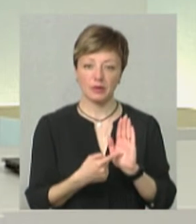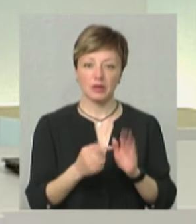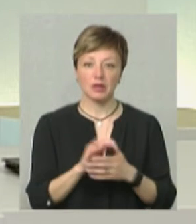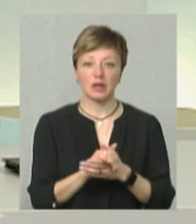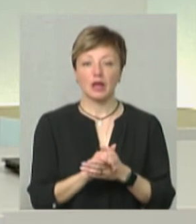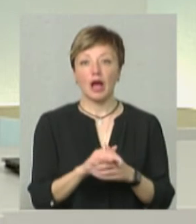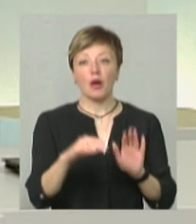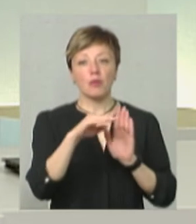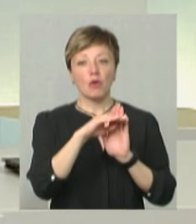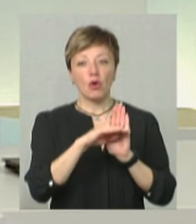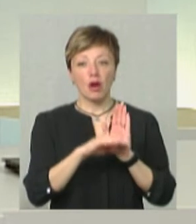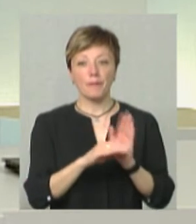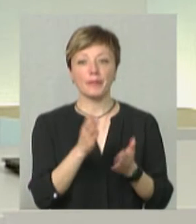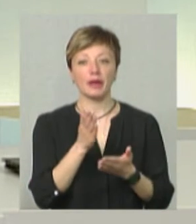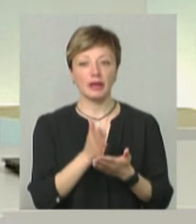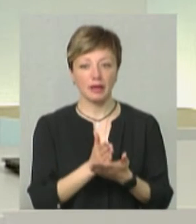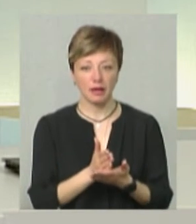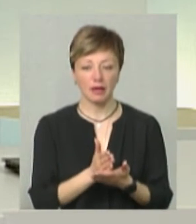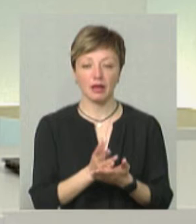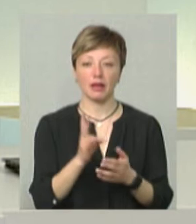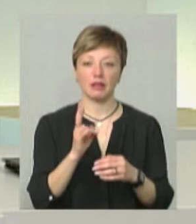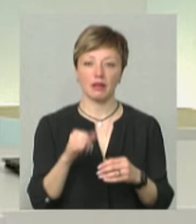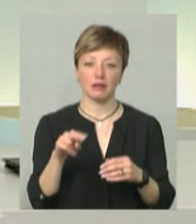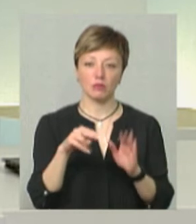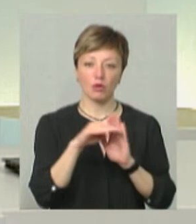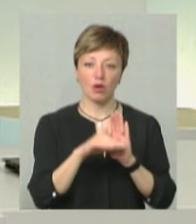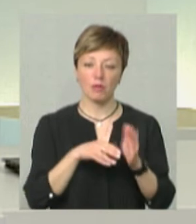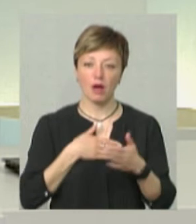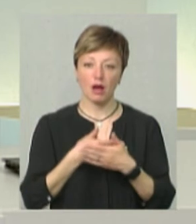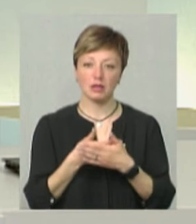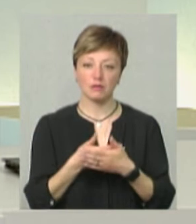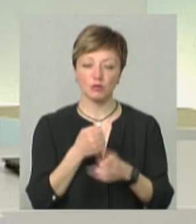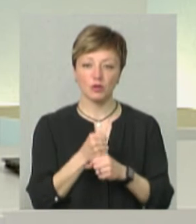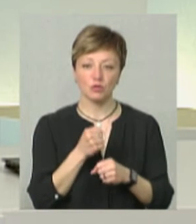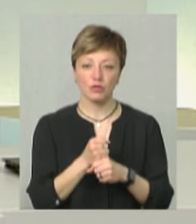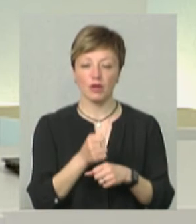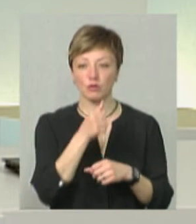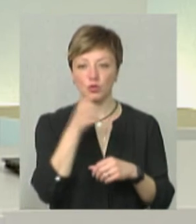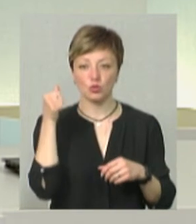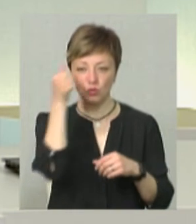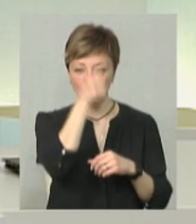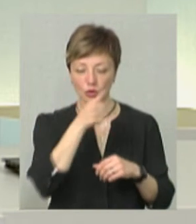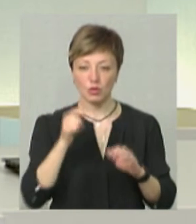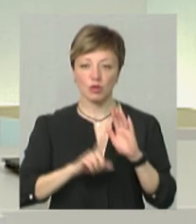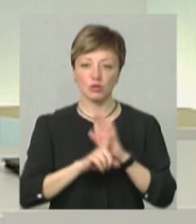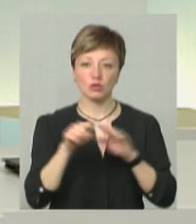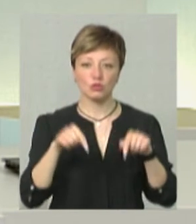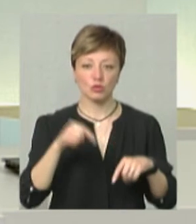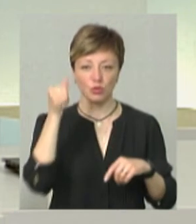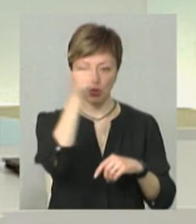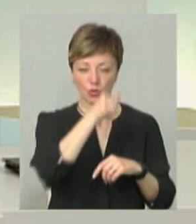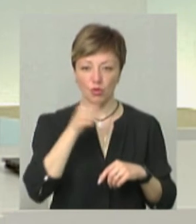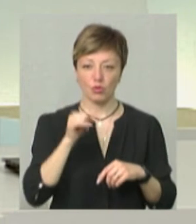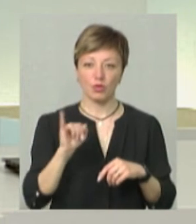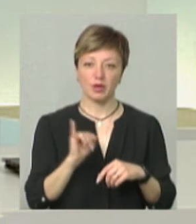Програма є. Над програмою ми дуже активно працювали і в минулому році, на початку цього року.